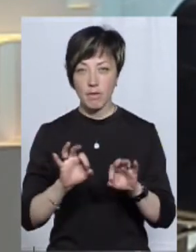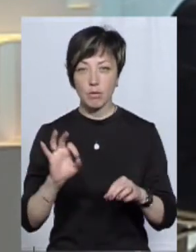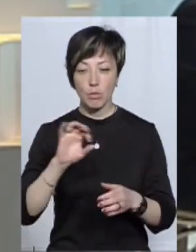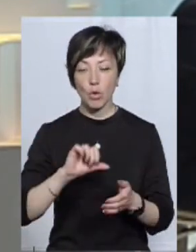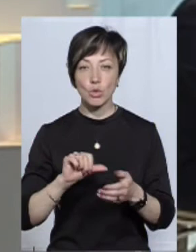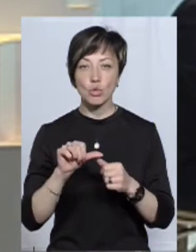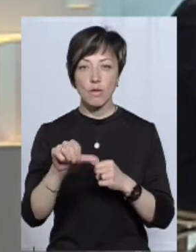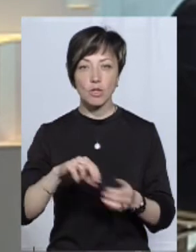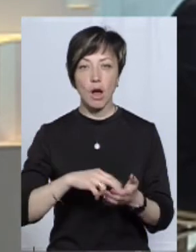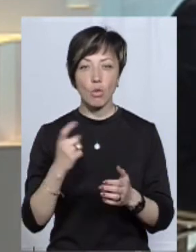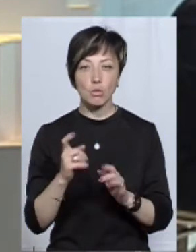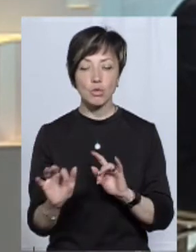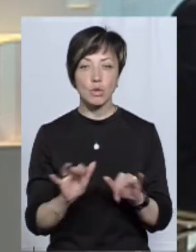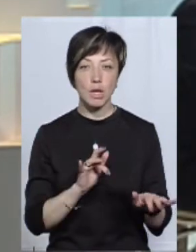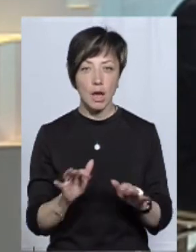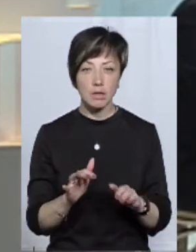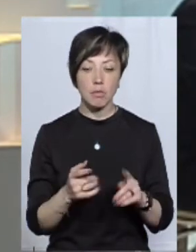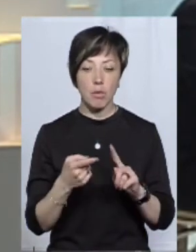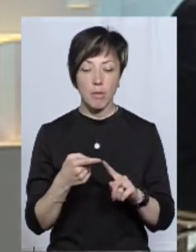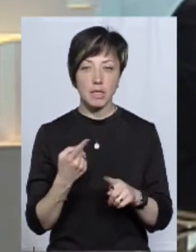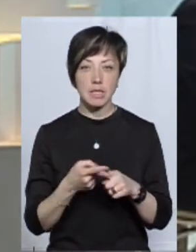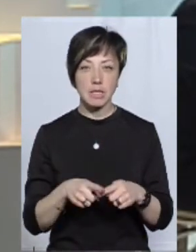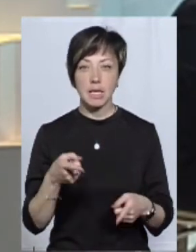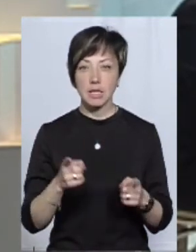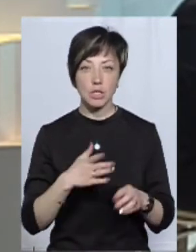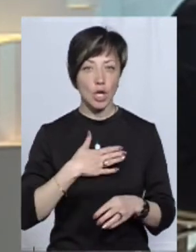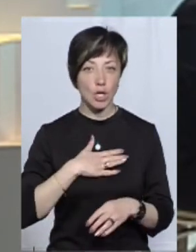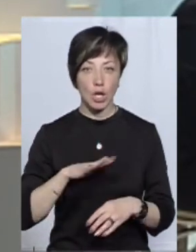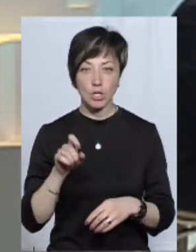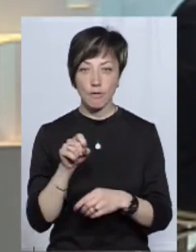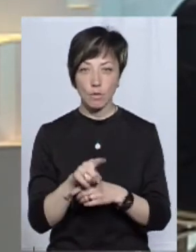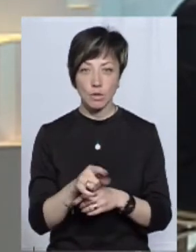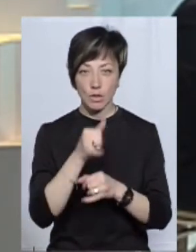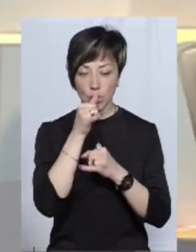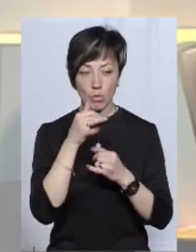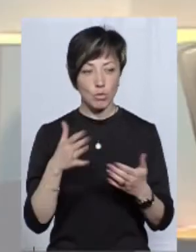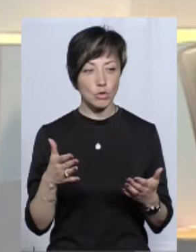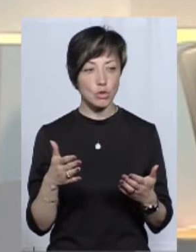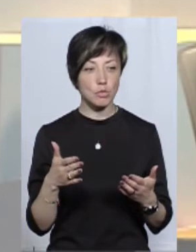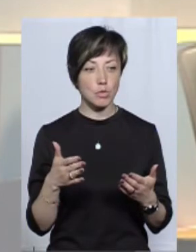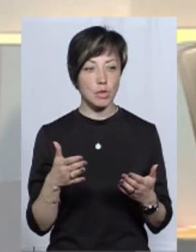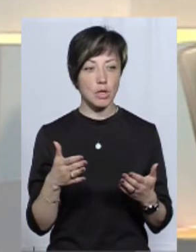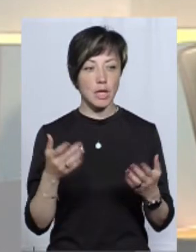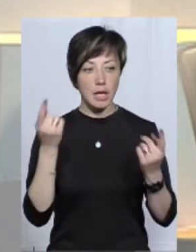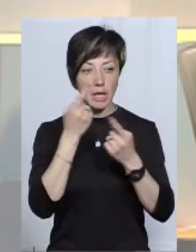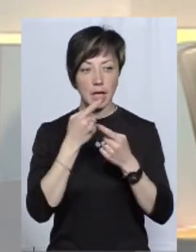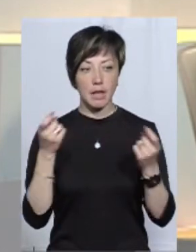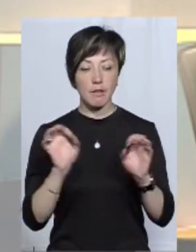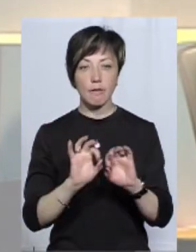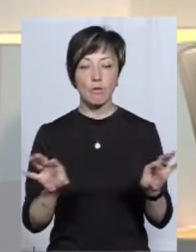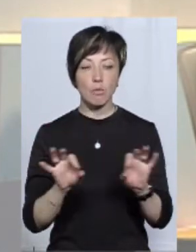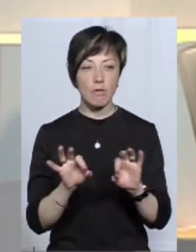економічну діяльність, ну, по-перше, це дійсно не наша функція. Ми не можемо інформувати